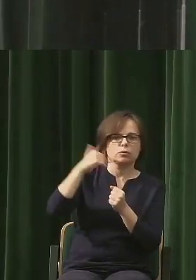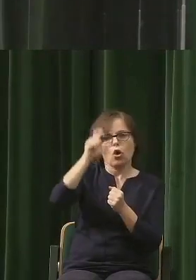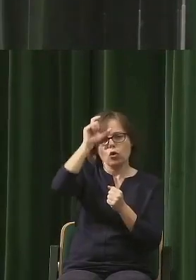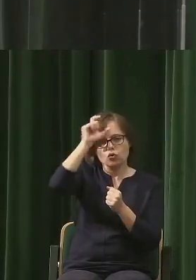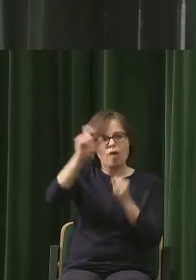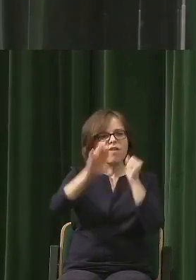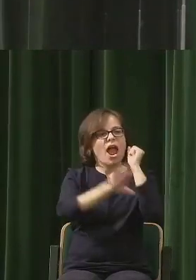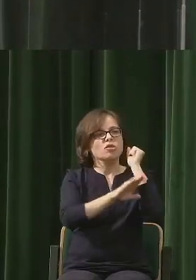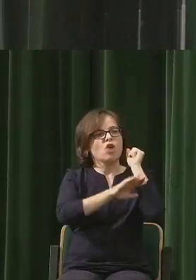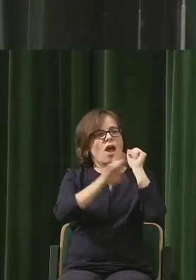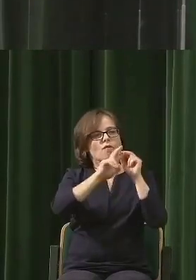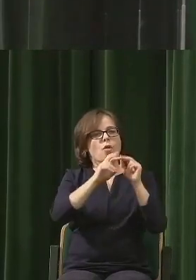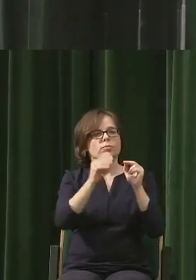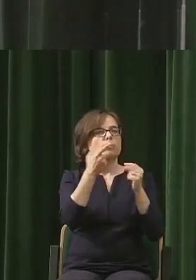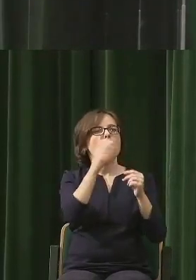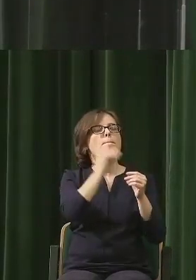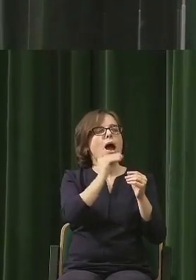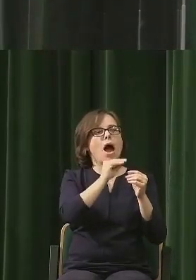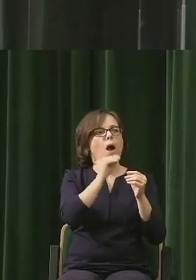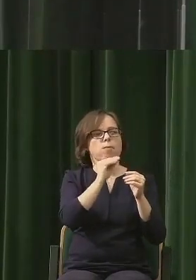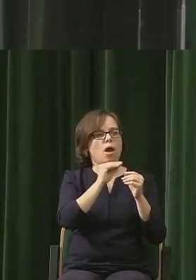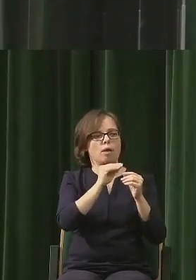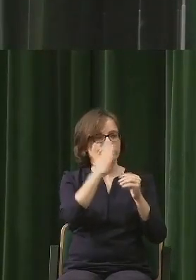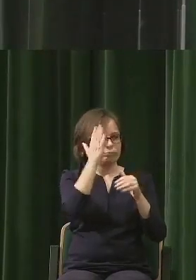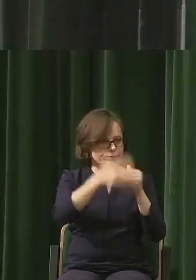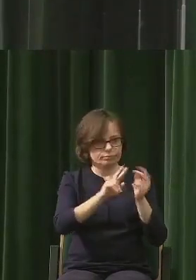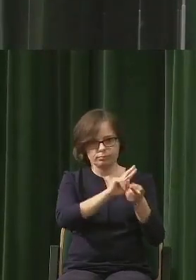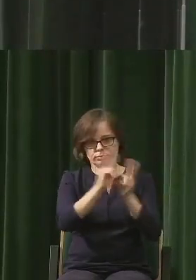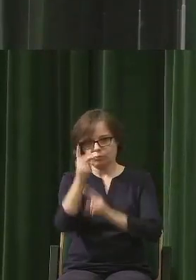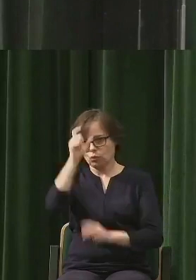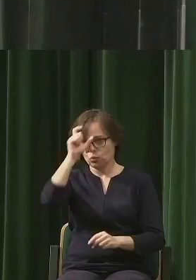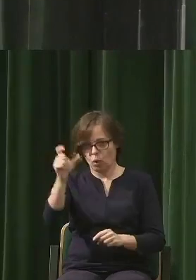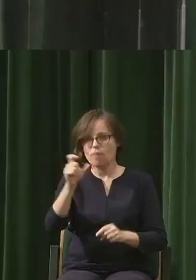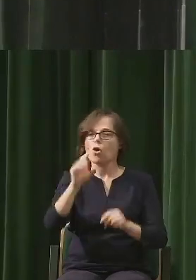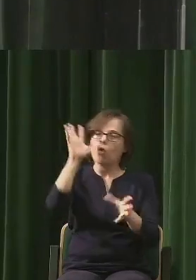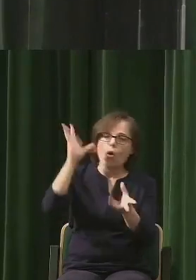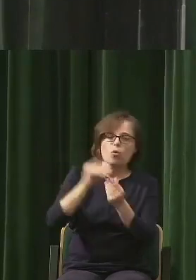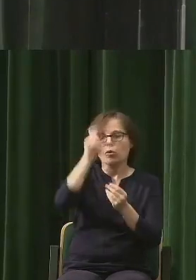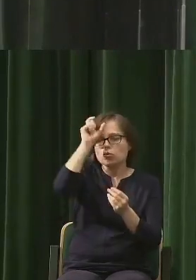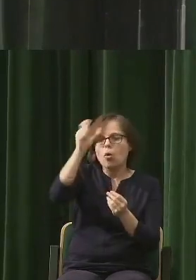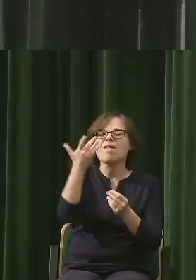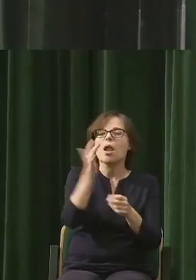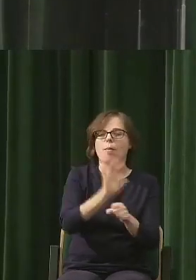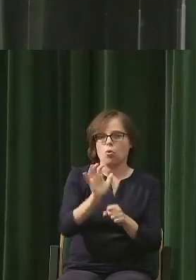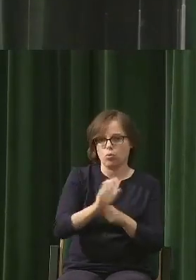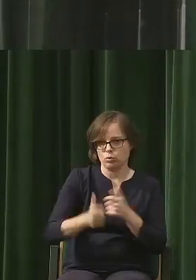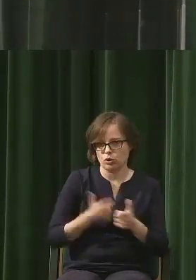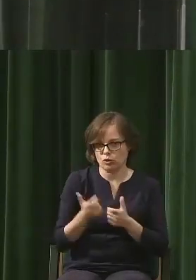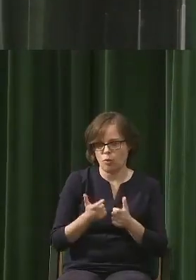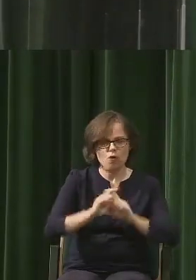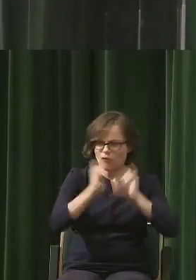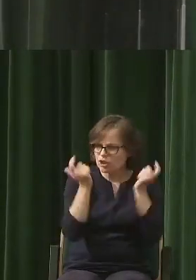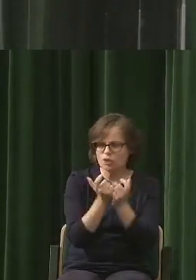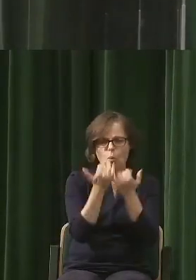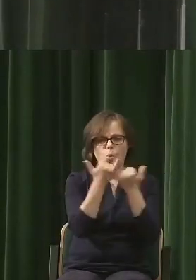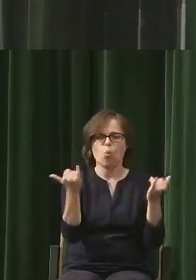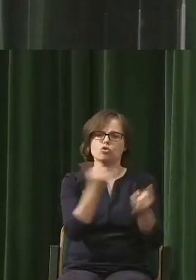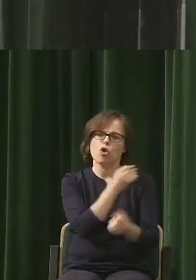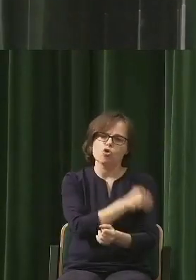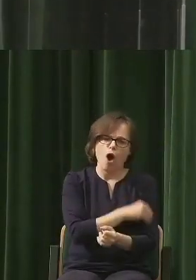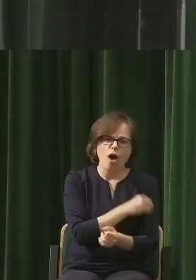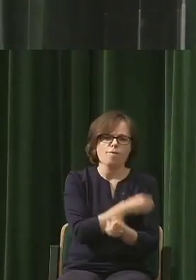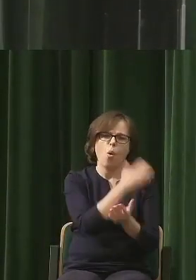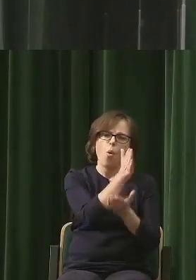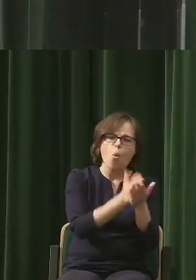drzewa, to ile wytworzono, ile człowiek wytworzył produkcji. No i wszystkiego, towarów, usług, bo PKB